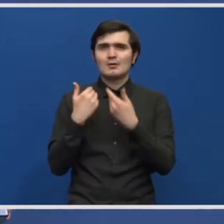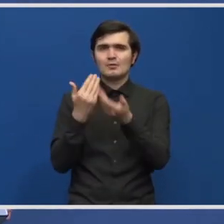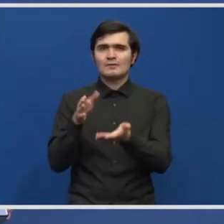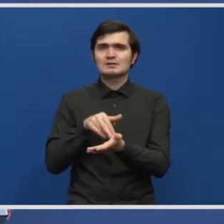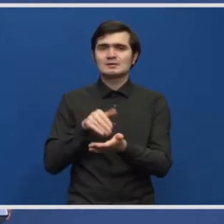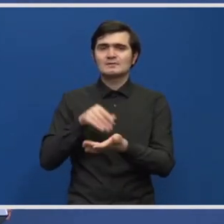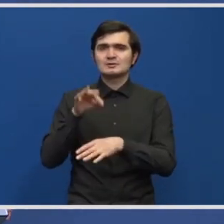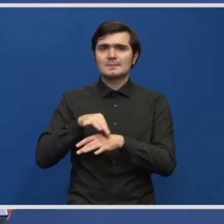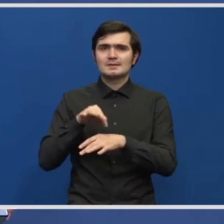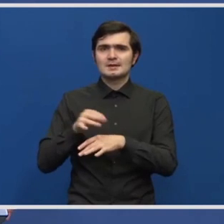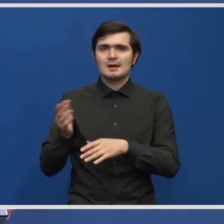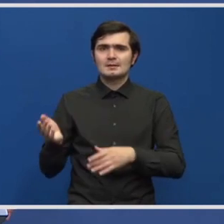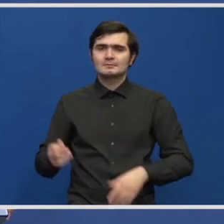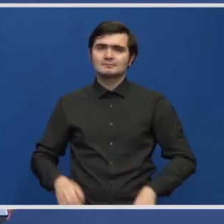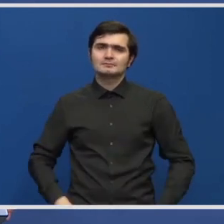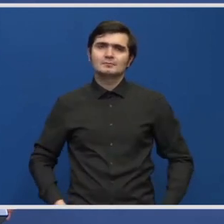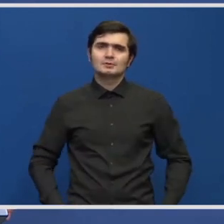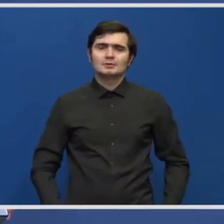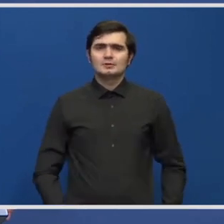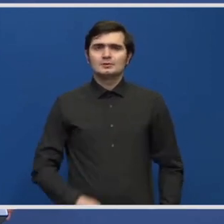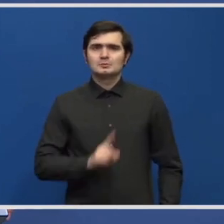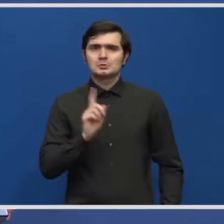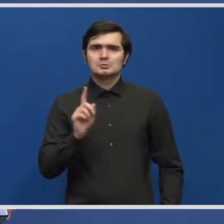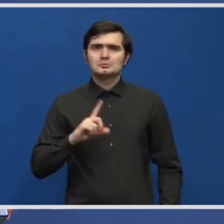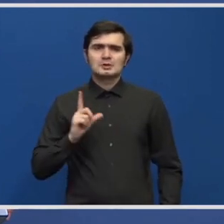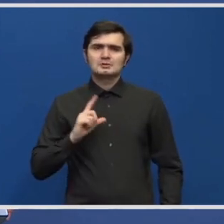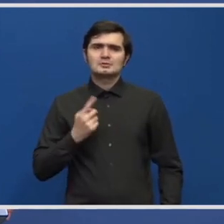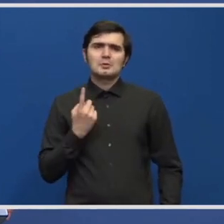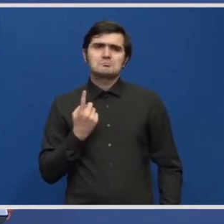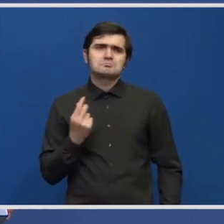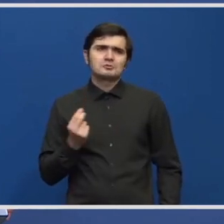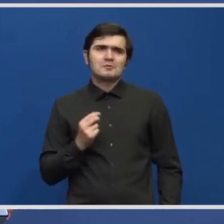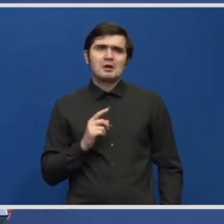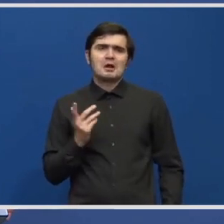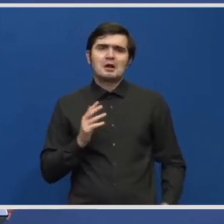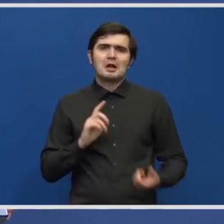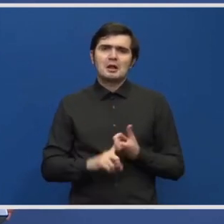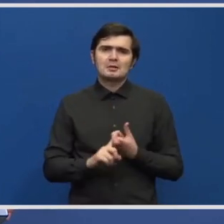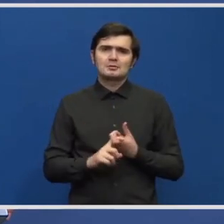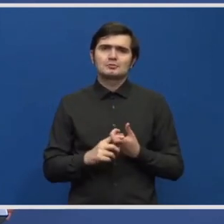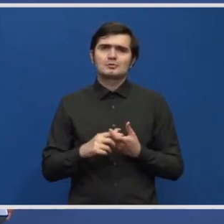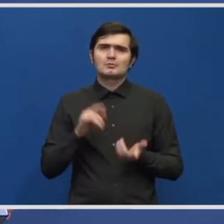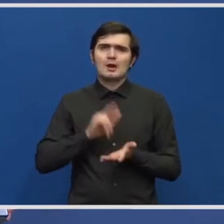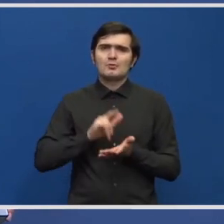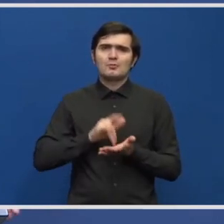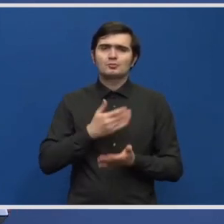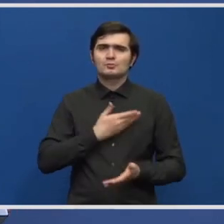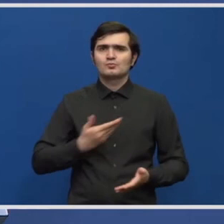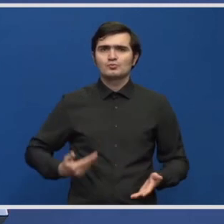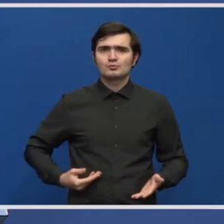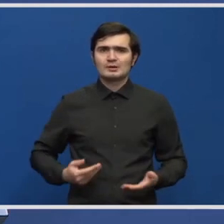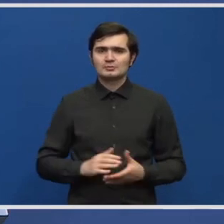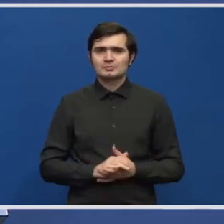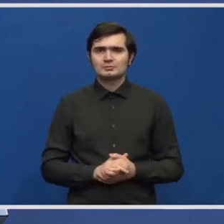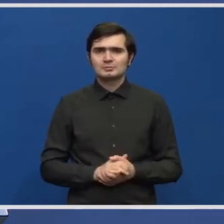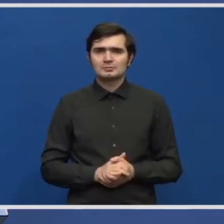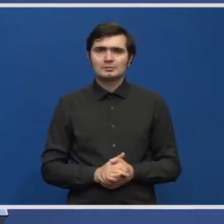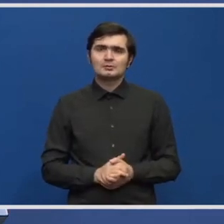servicii medicale. Deci nu e o chestiune care ține de aeroportul București. Cred că